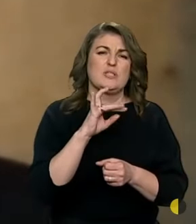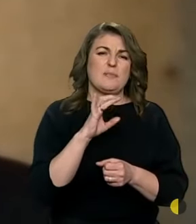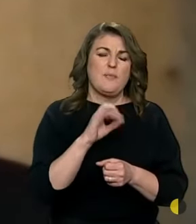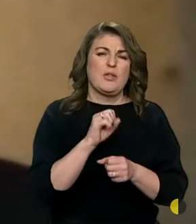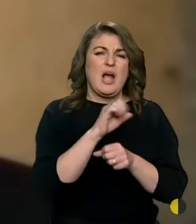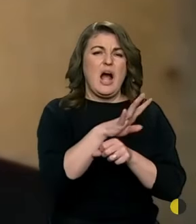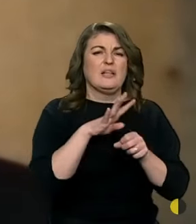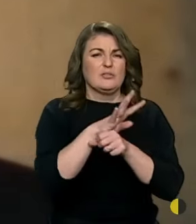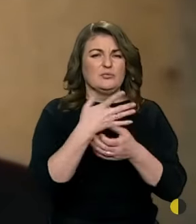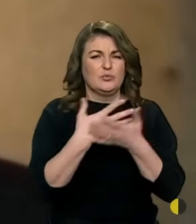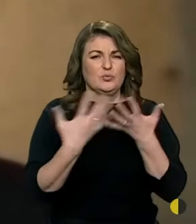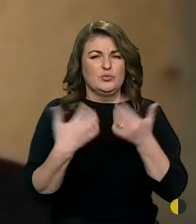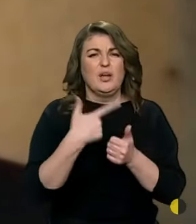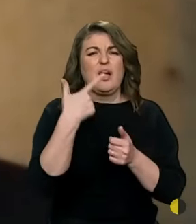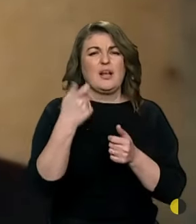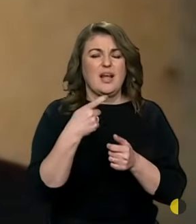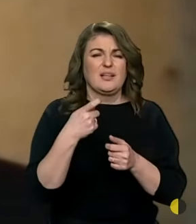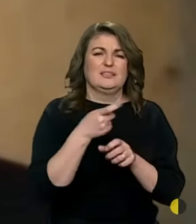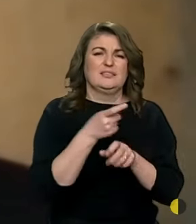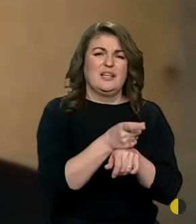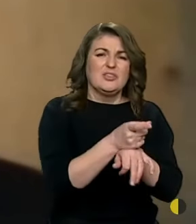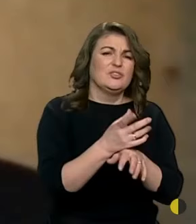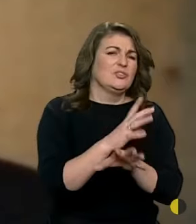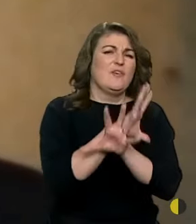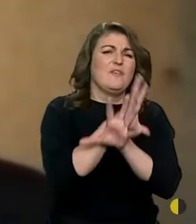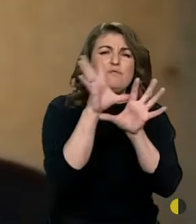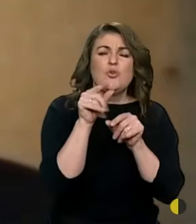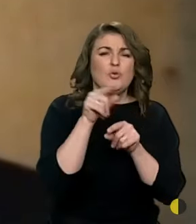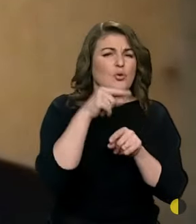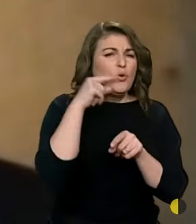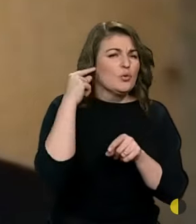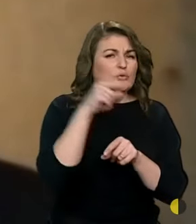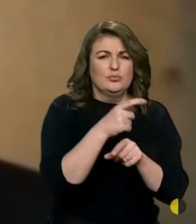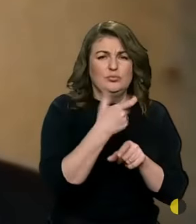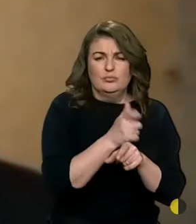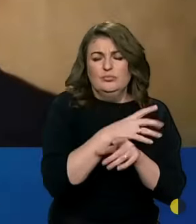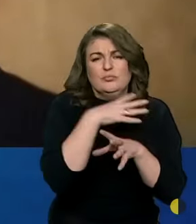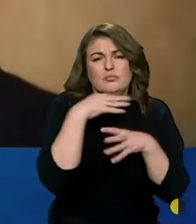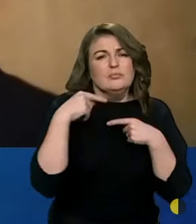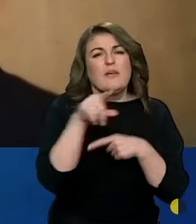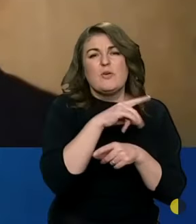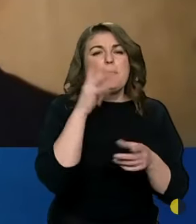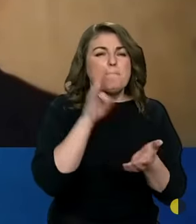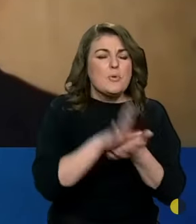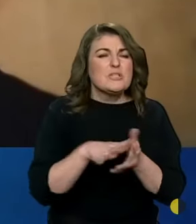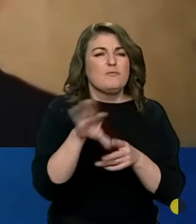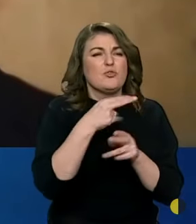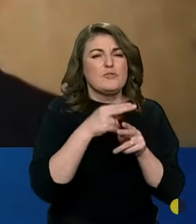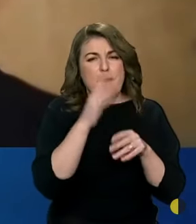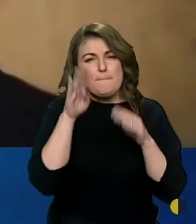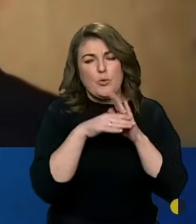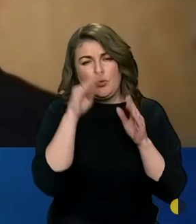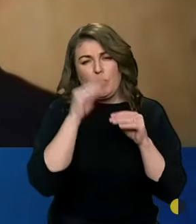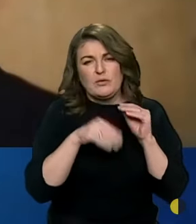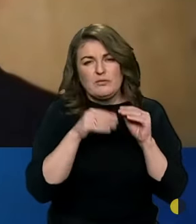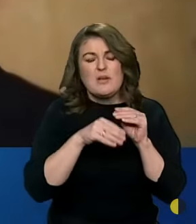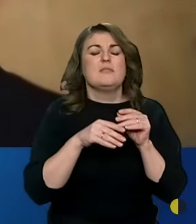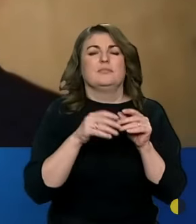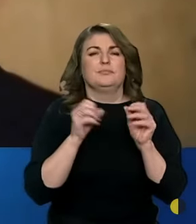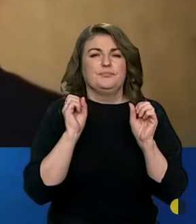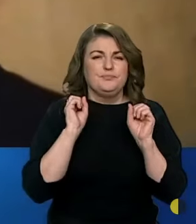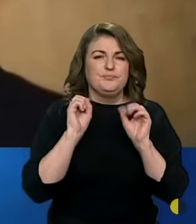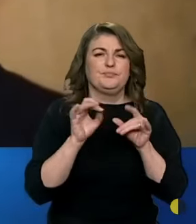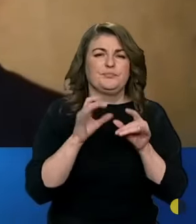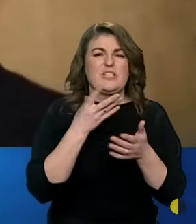артилерійських установок, радів, танчиків, всього тут росіян добіси, вони постійно то все під прикриттям арти гонять свою